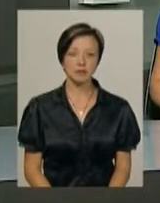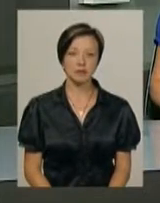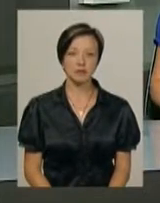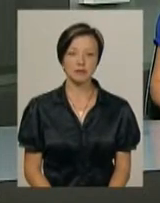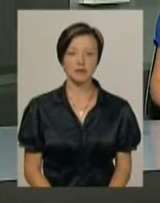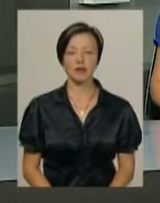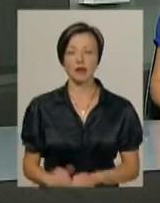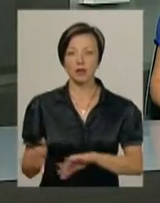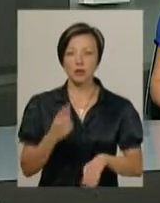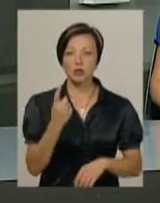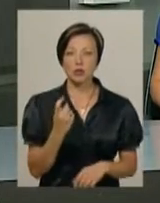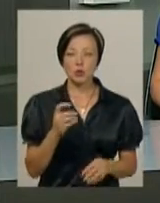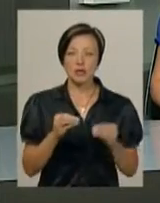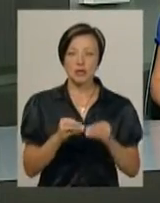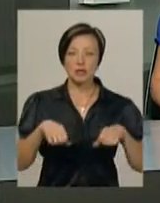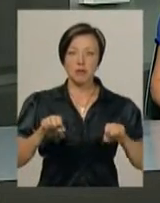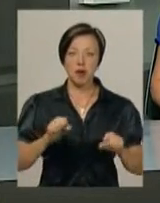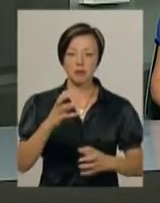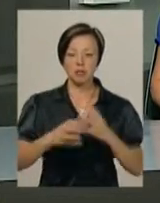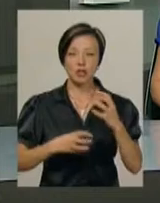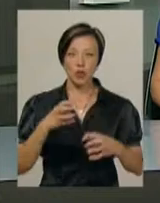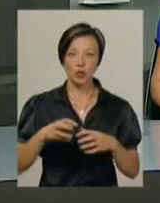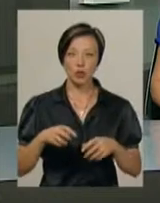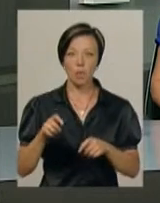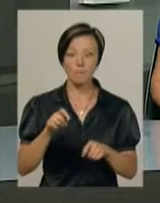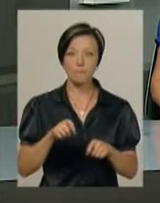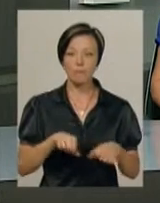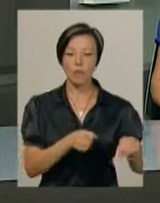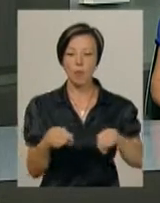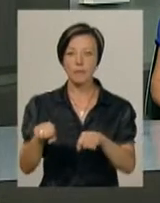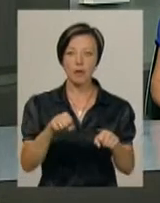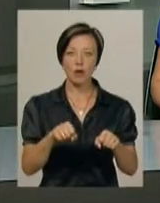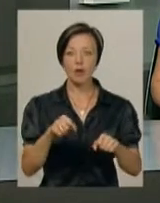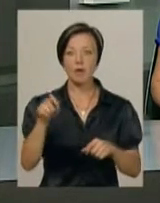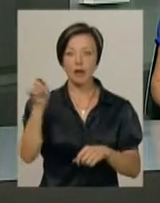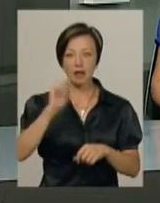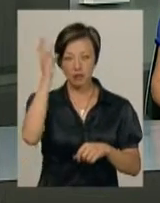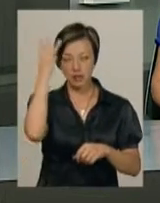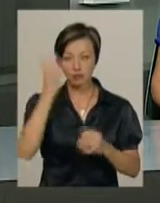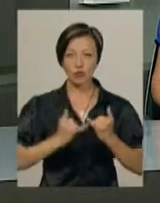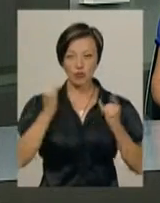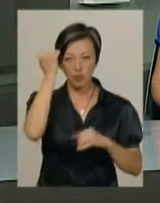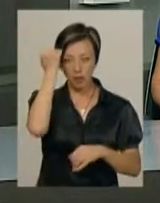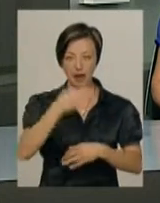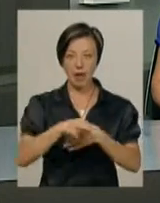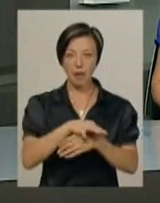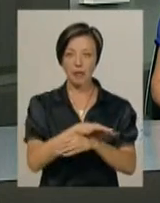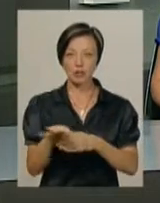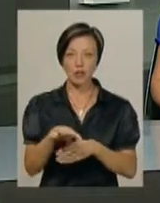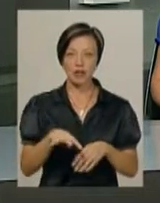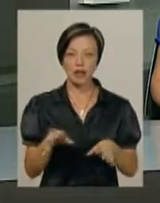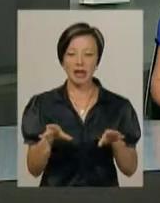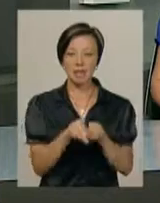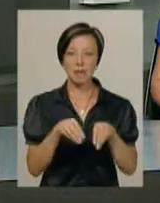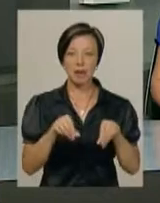110 байкерів міжнародного мотопробігу «Катинський рейд» сьогодні приїхали у Хмельницький, аби вшанувати пам'ять репресованих земляків.